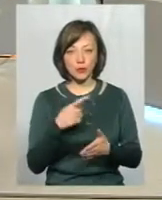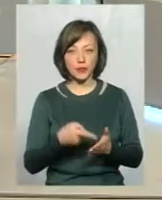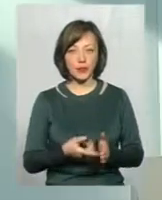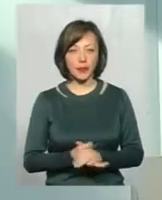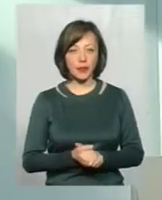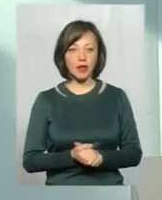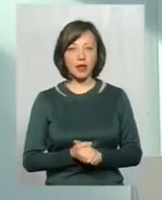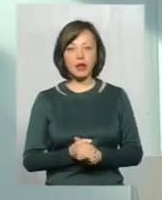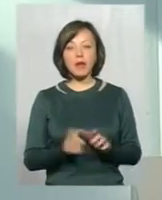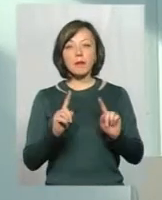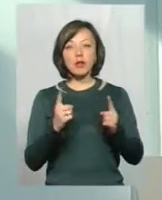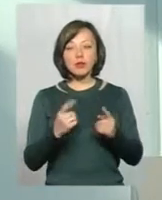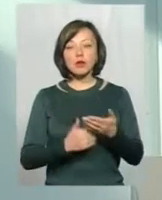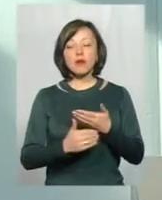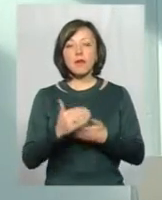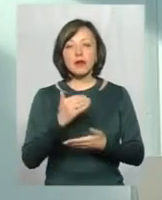Тому що в останнє час